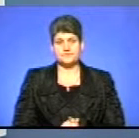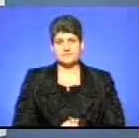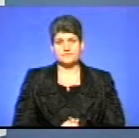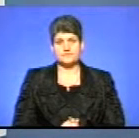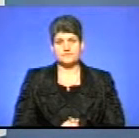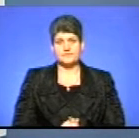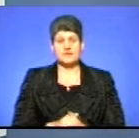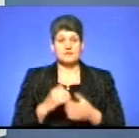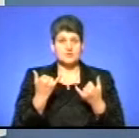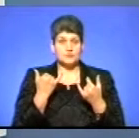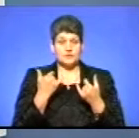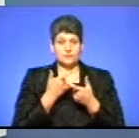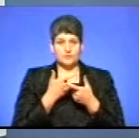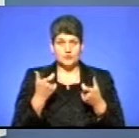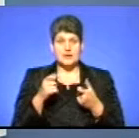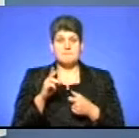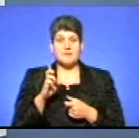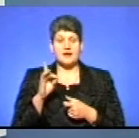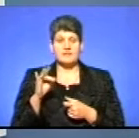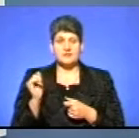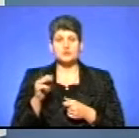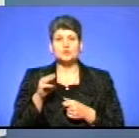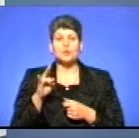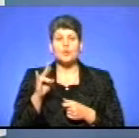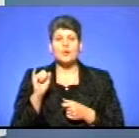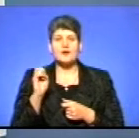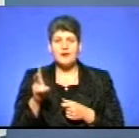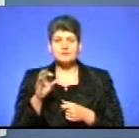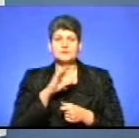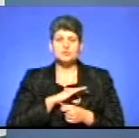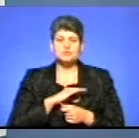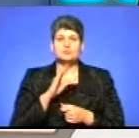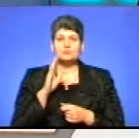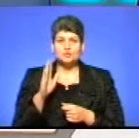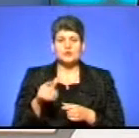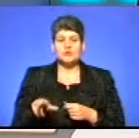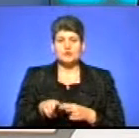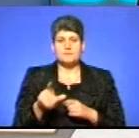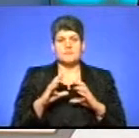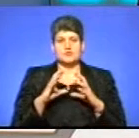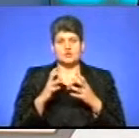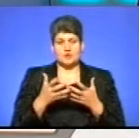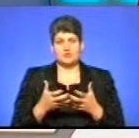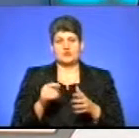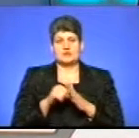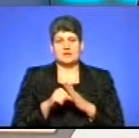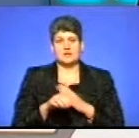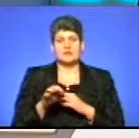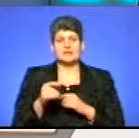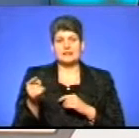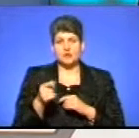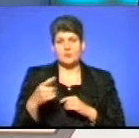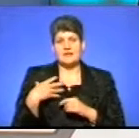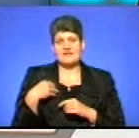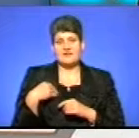Як ви сьогодні повідомили на брифінгу, Трукам патрульність застосовуватимуть на дорозі міжнародного значення 0-9 Тернопіль-Львів